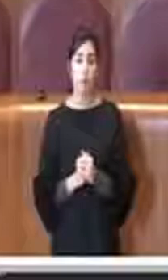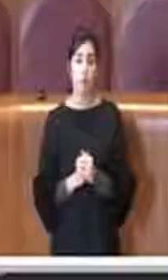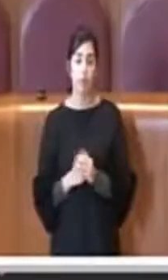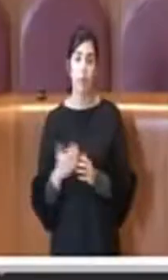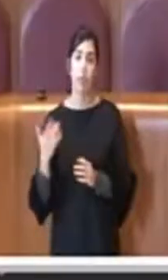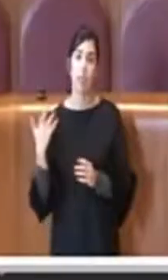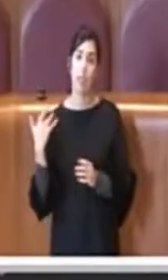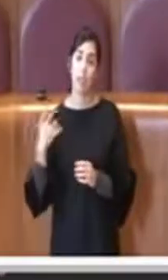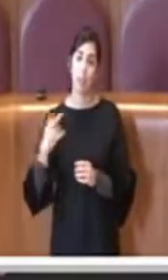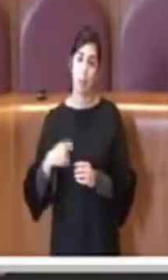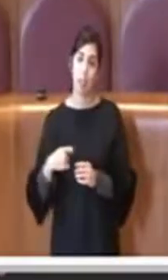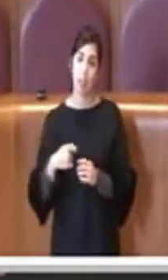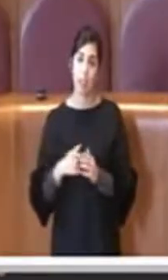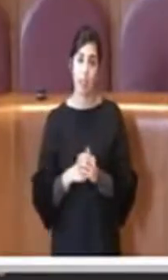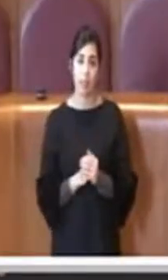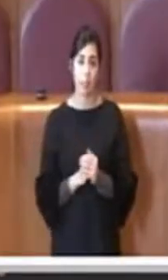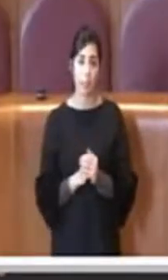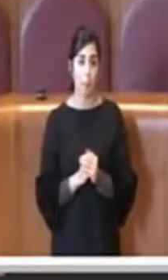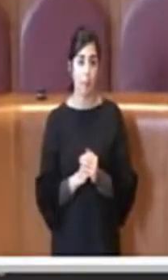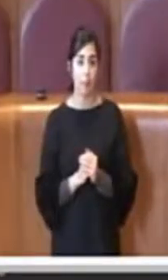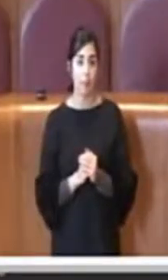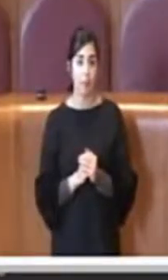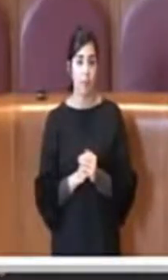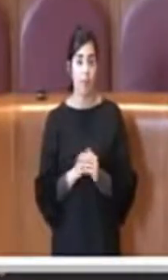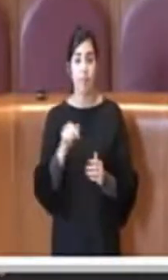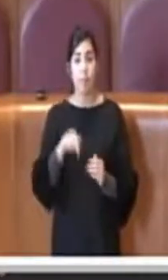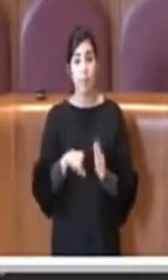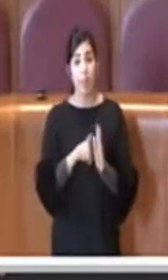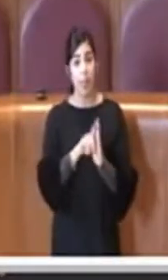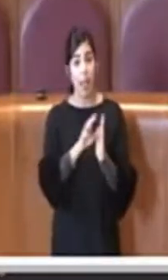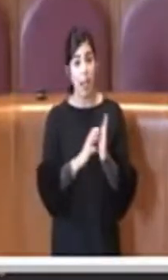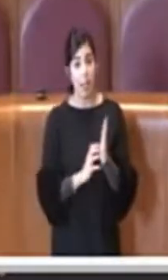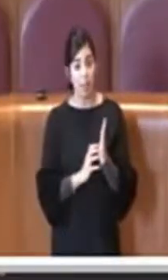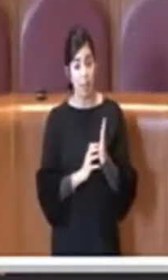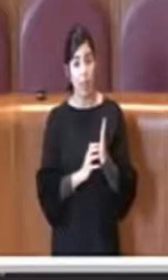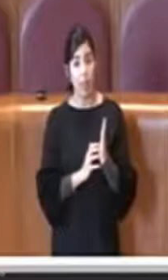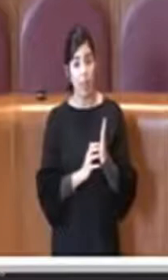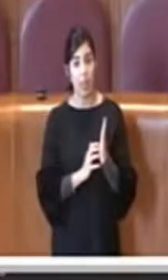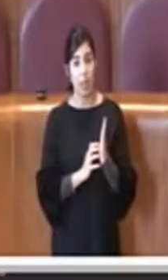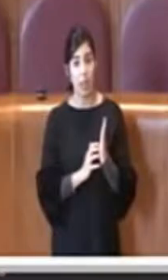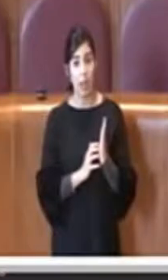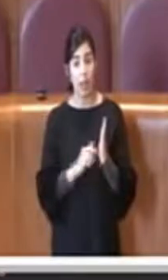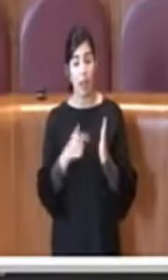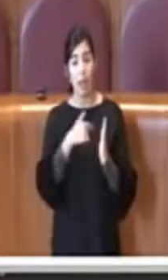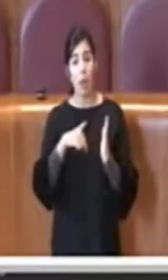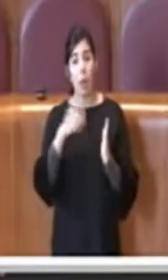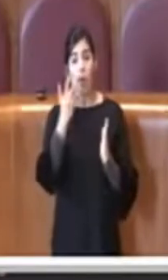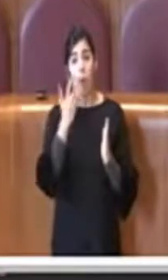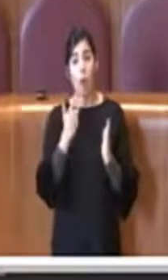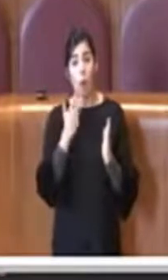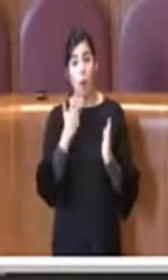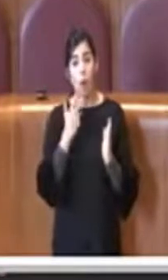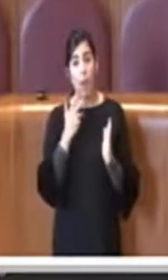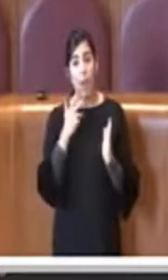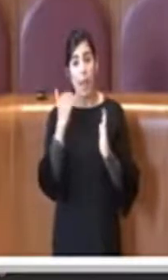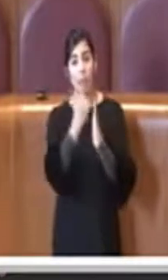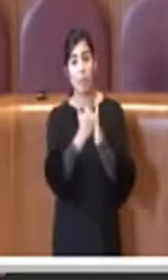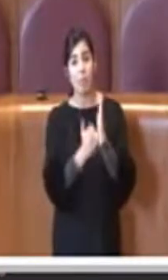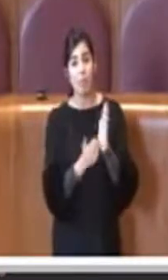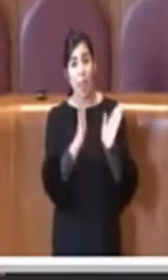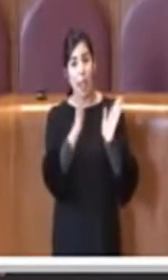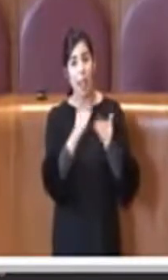Grazie Presidente, con questa delibera andiamo ad aggiornare la classificazione